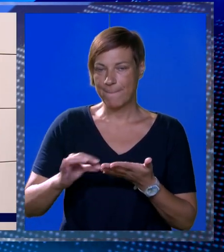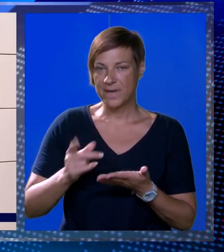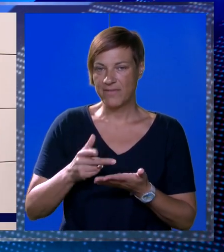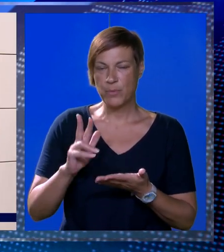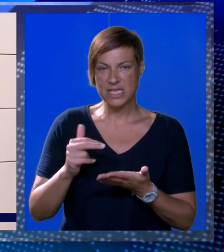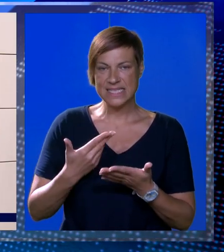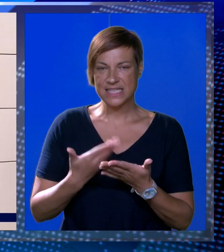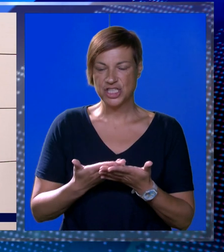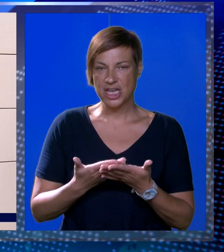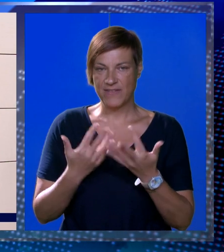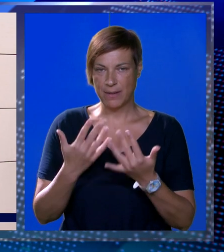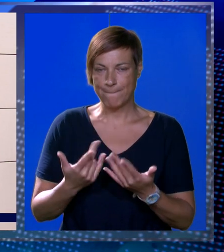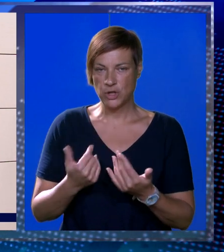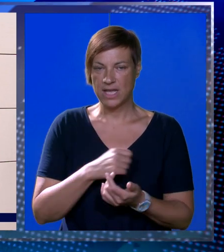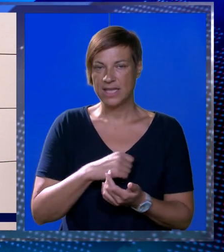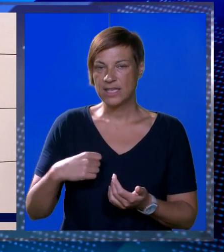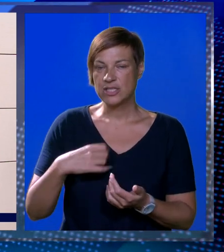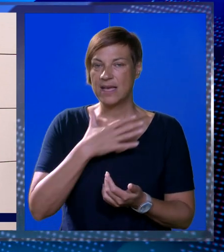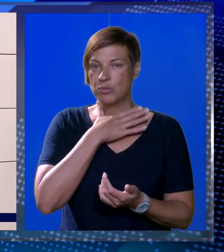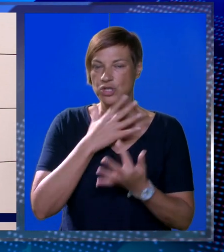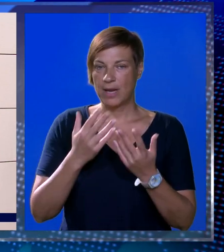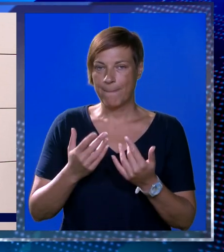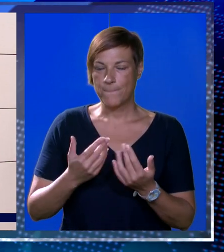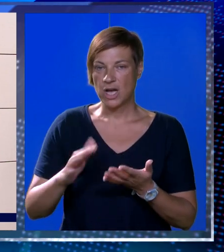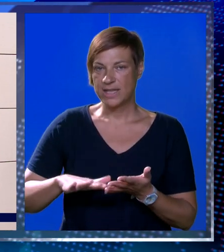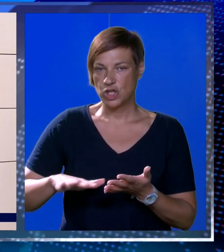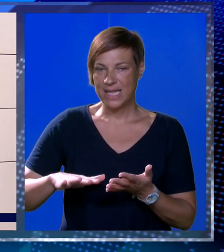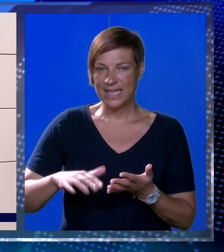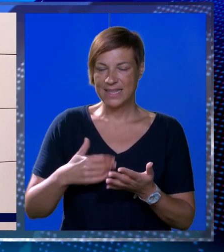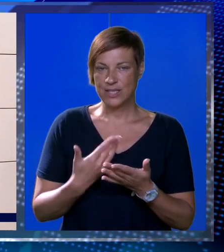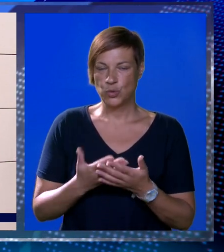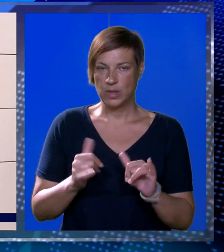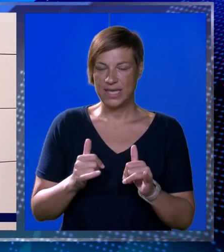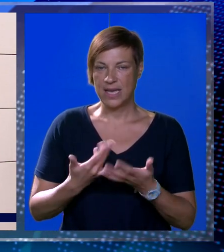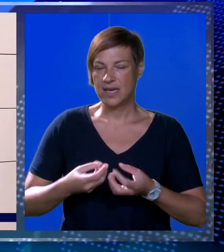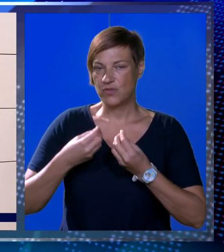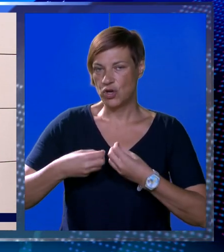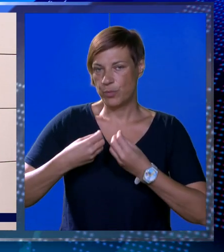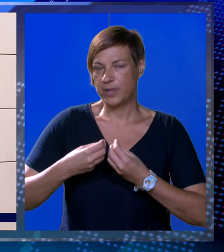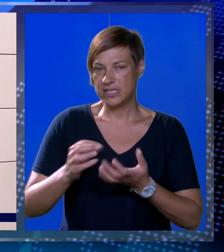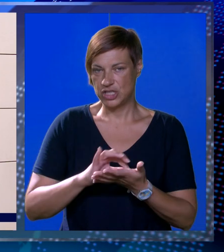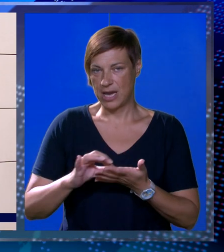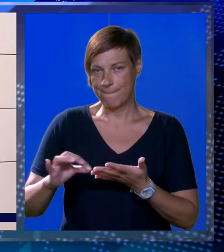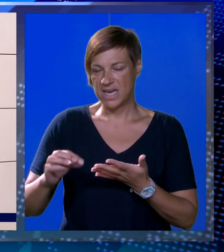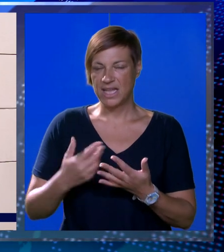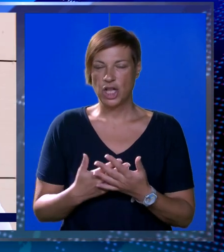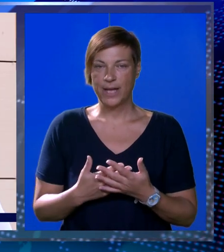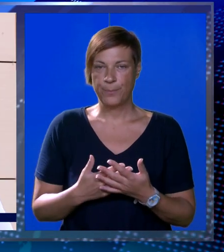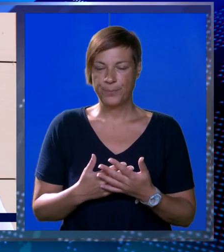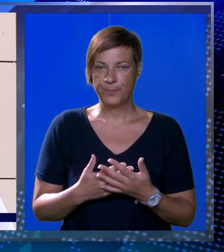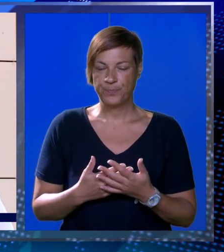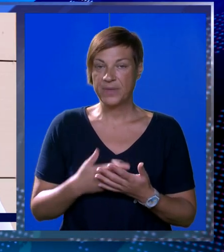prijava mora sadržavati podatke o samoj školi, podatke o učeniku i naravno obrazoženje prijedloga.